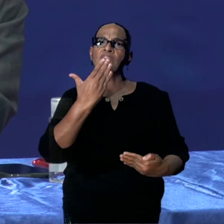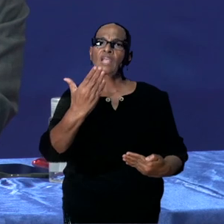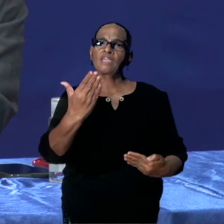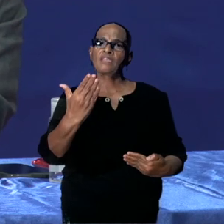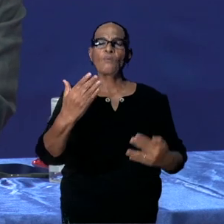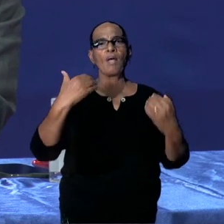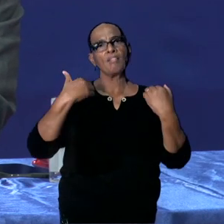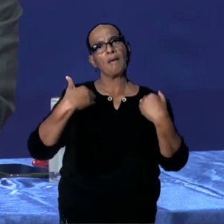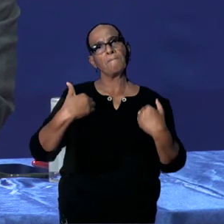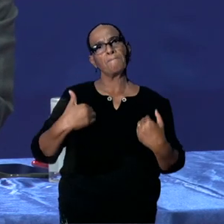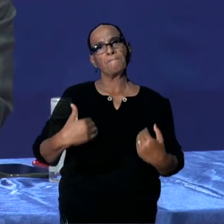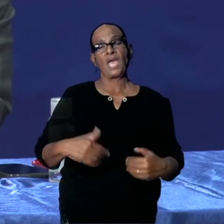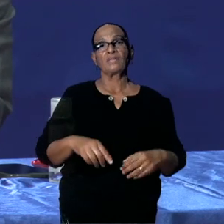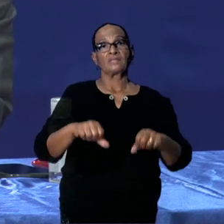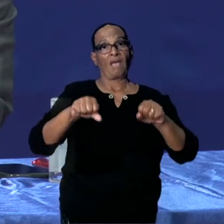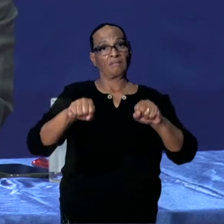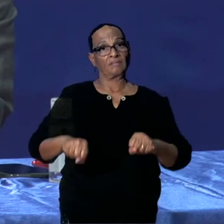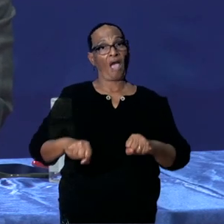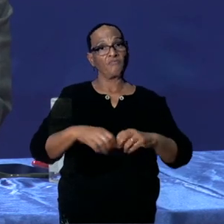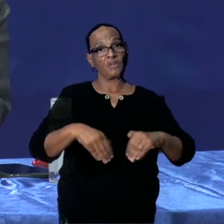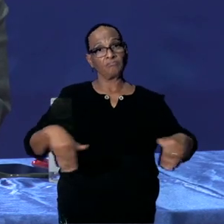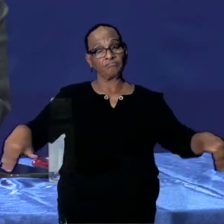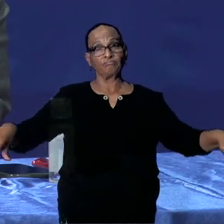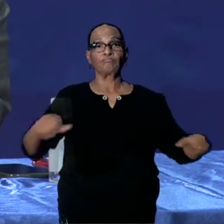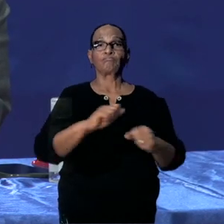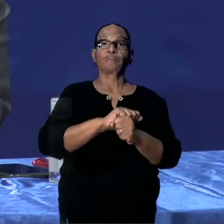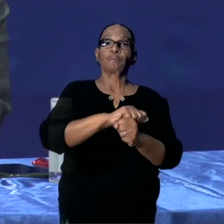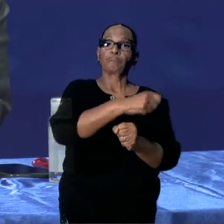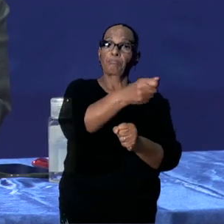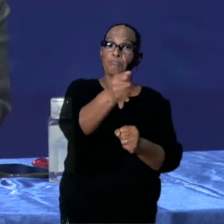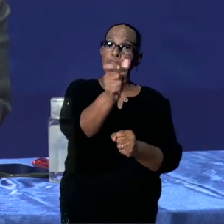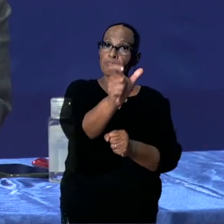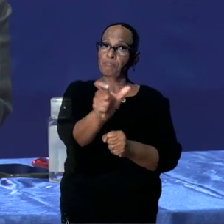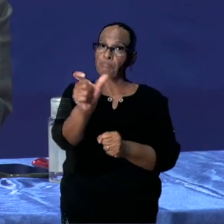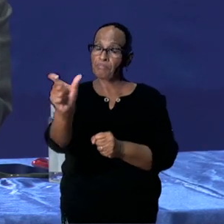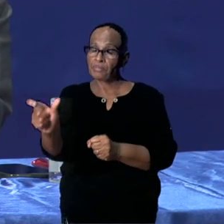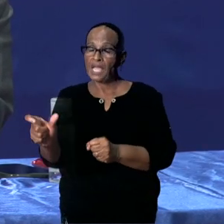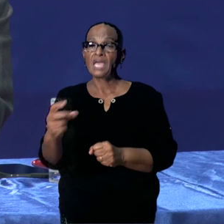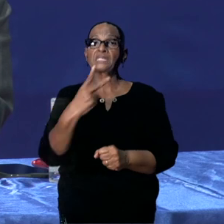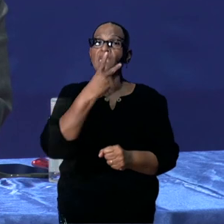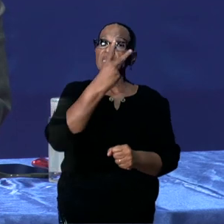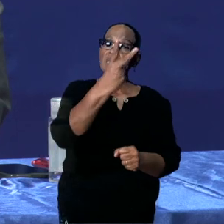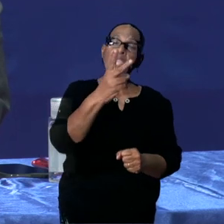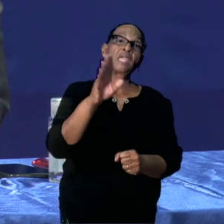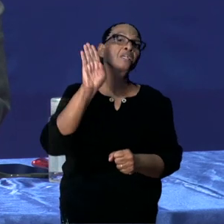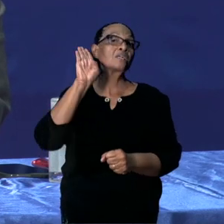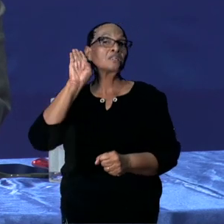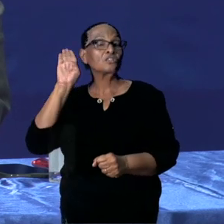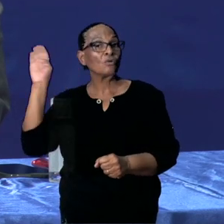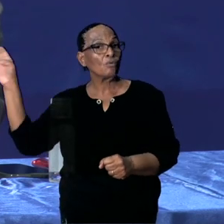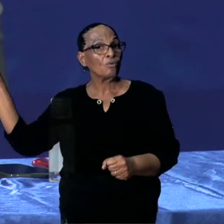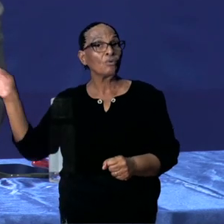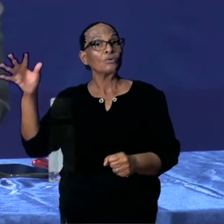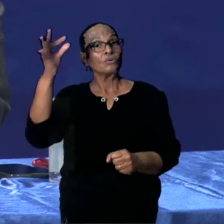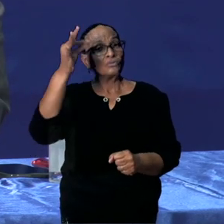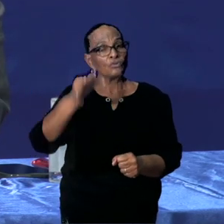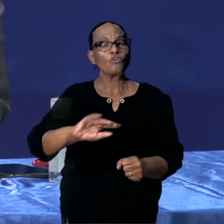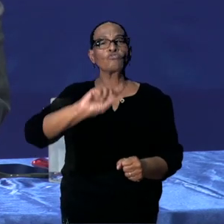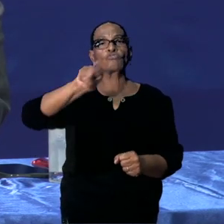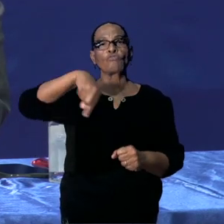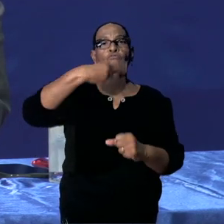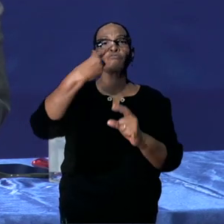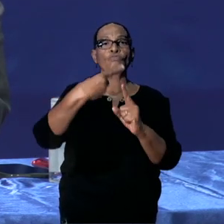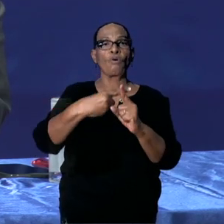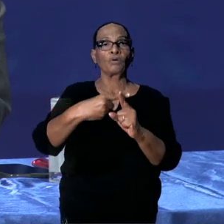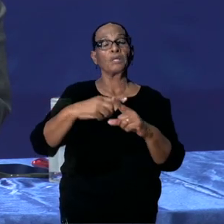Functionarische autoriteiten aan tafel, ook de pers en ook de kijkers en luisteraars thuis. Graag tot een volgende keer. One